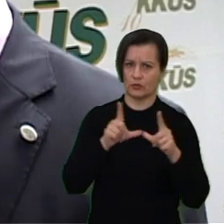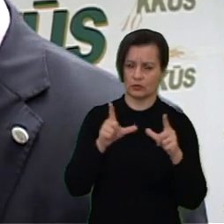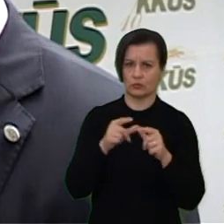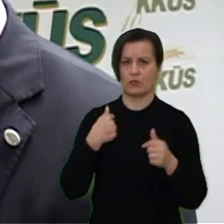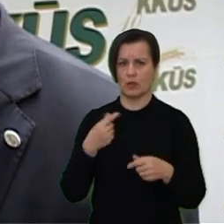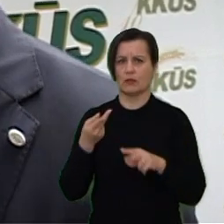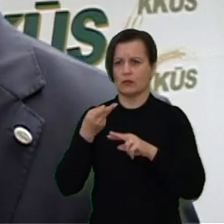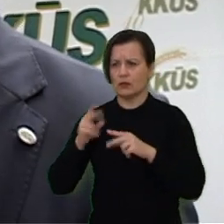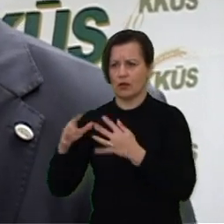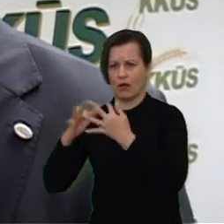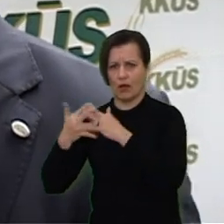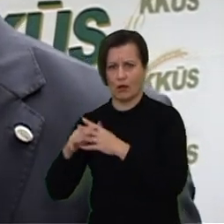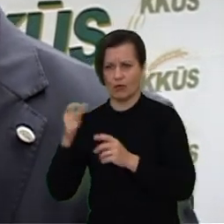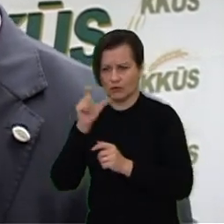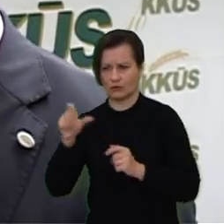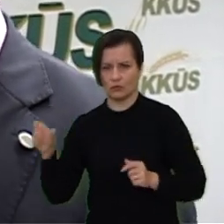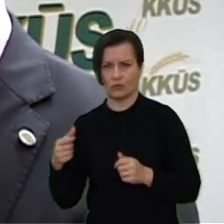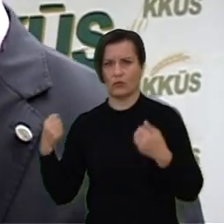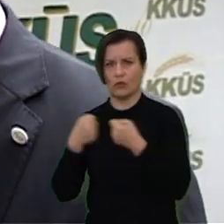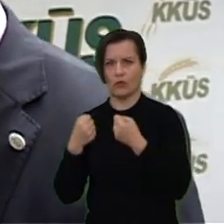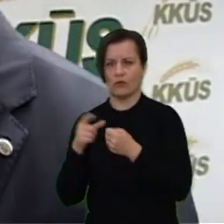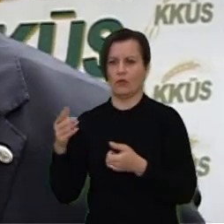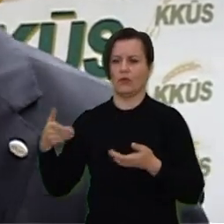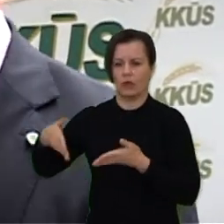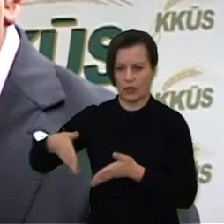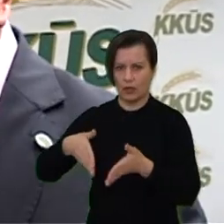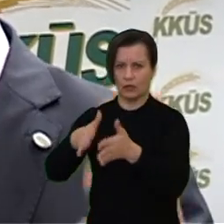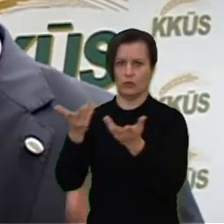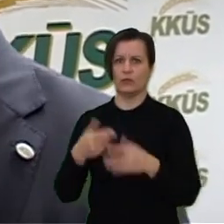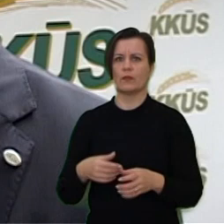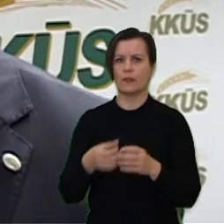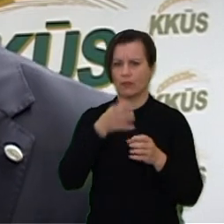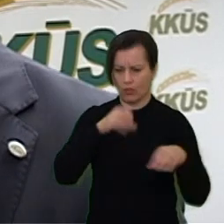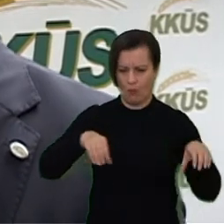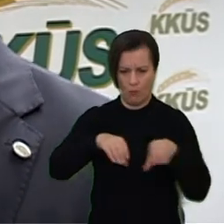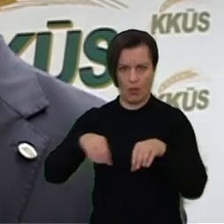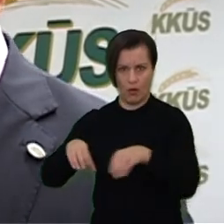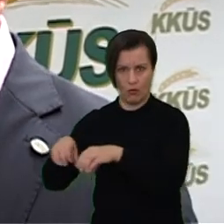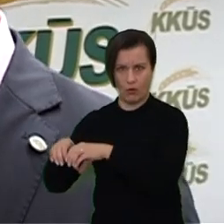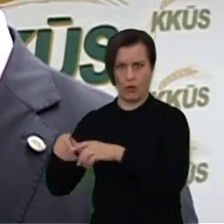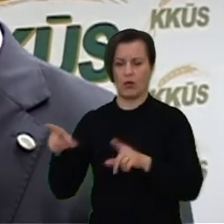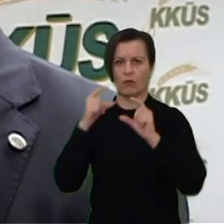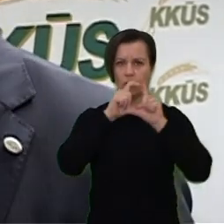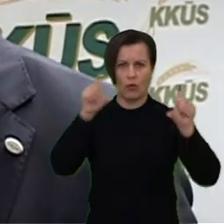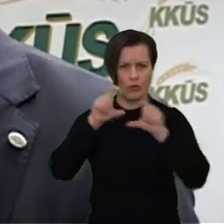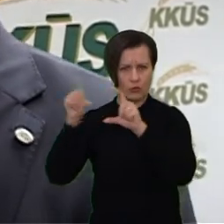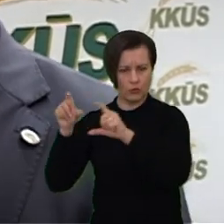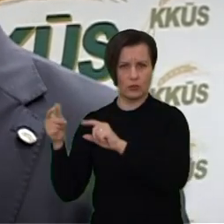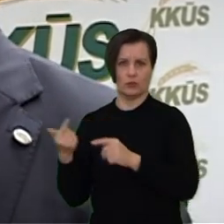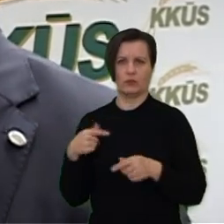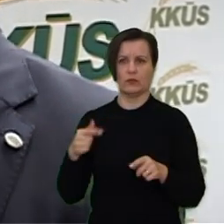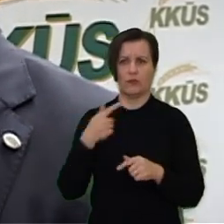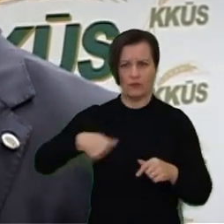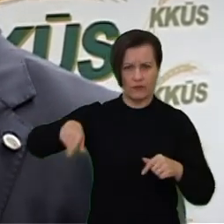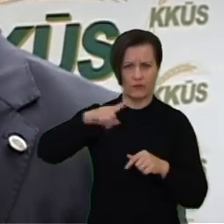to pačiu mes dėl kaimo kovojam, dėl kaimo žmonių, dėl kaimo kelių, dėl melioracijų, dėl tų pačių mokyklų. Ir